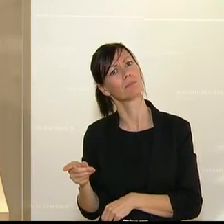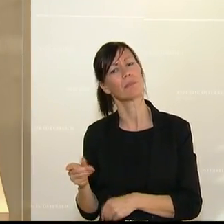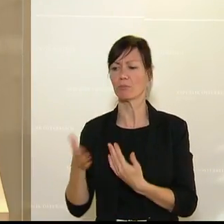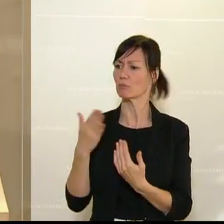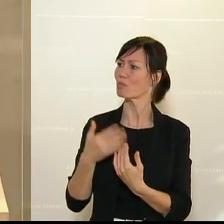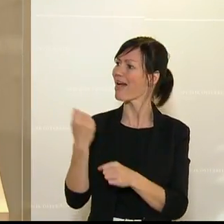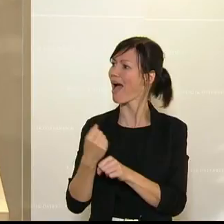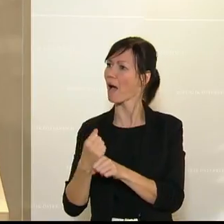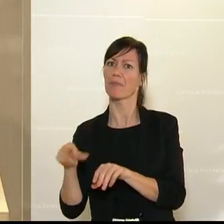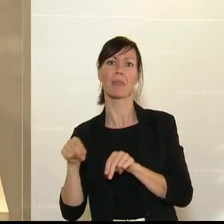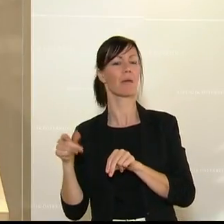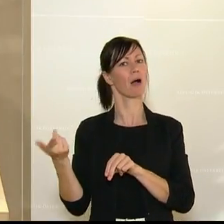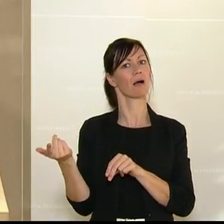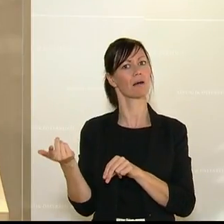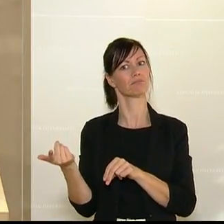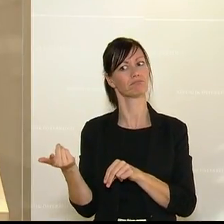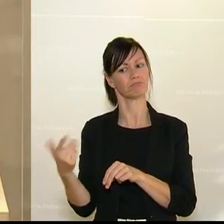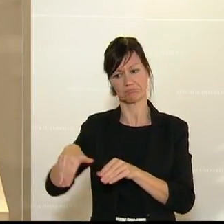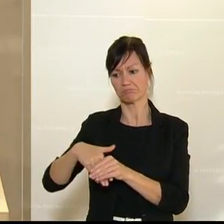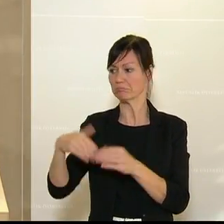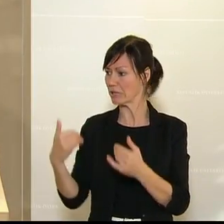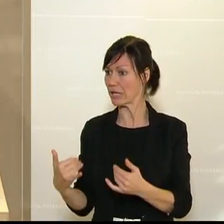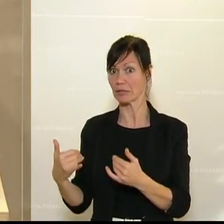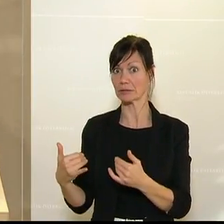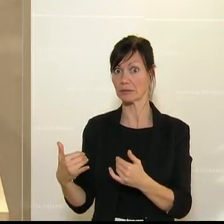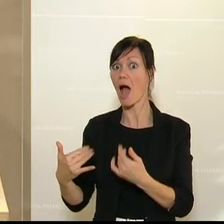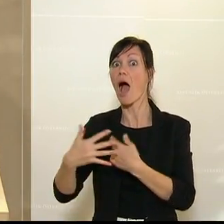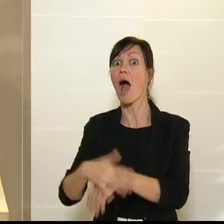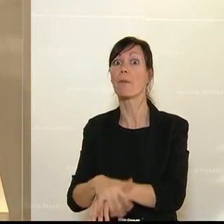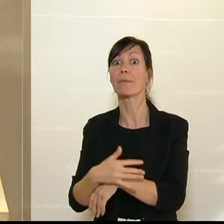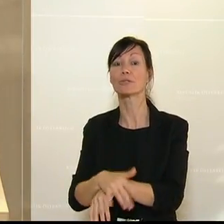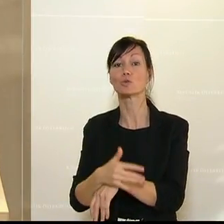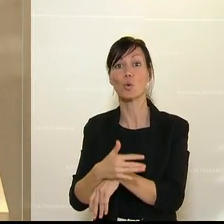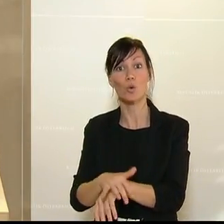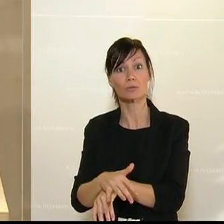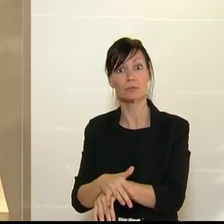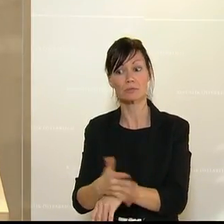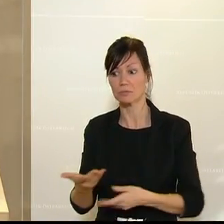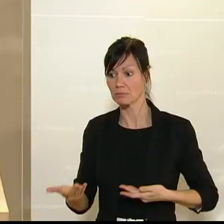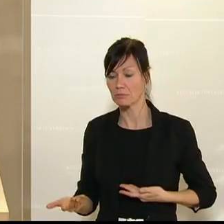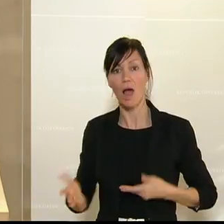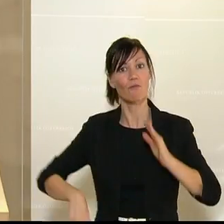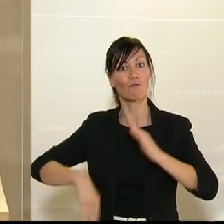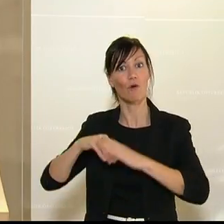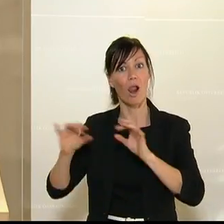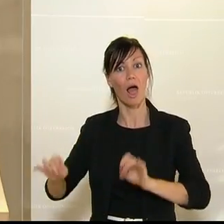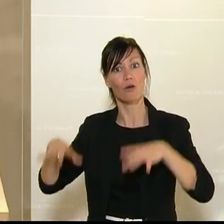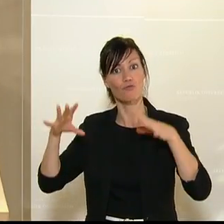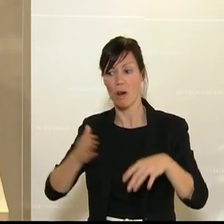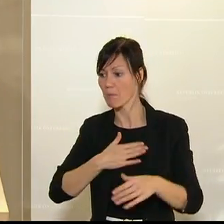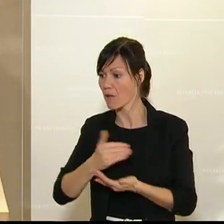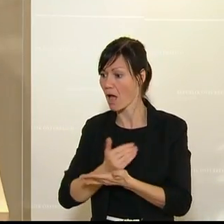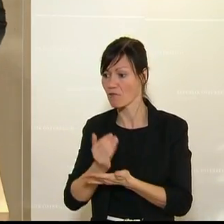Wenn nämlich ein Arbeitnehmer in der jetzigen Situation arbeitslos wird und somit einen Totalausfall ihrer